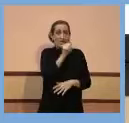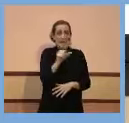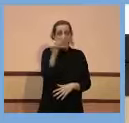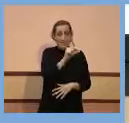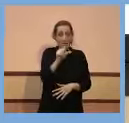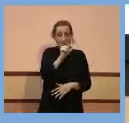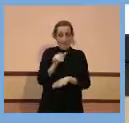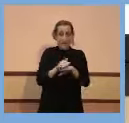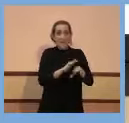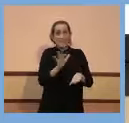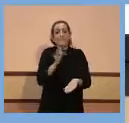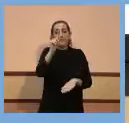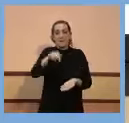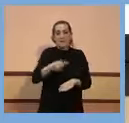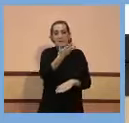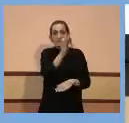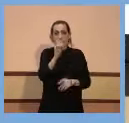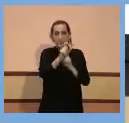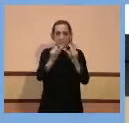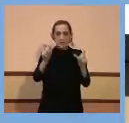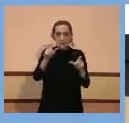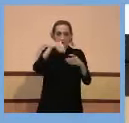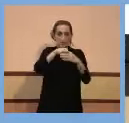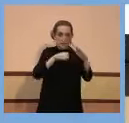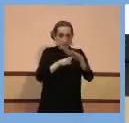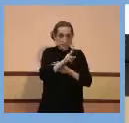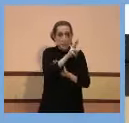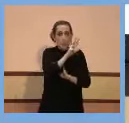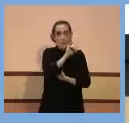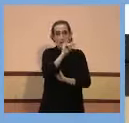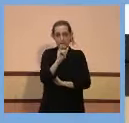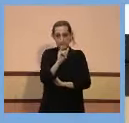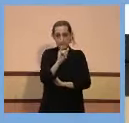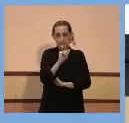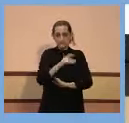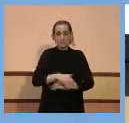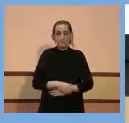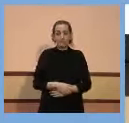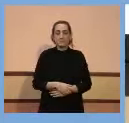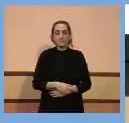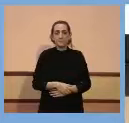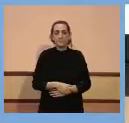persones ingressades a l'UCI, a les unitats de cures intensives.